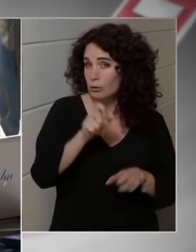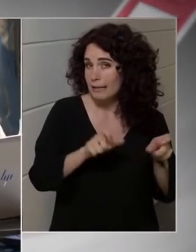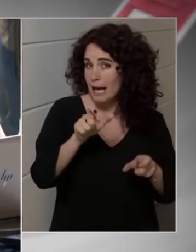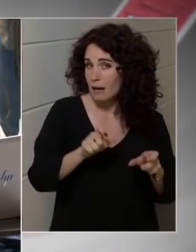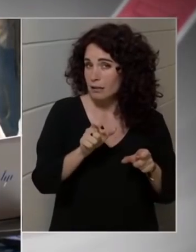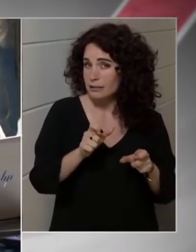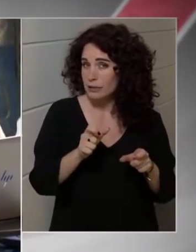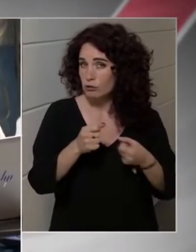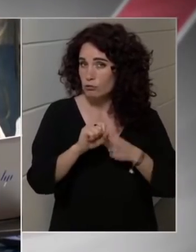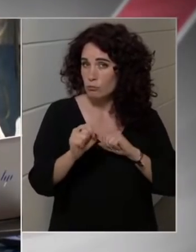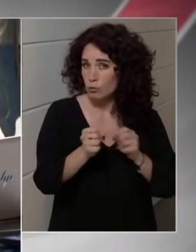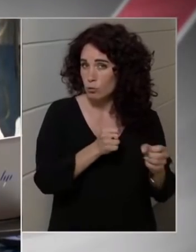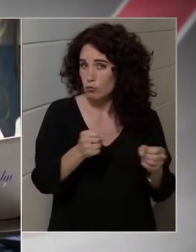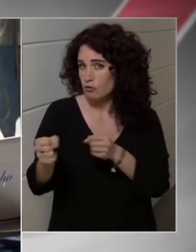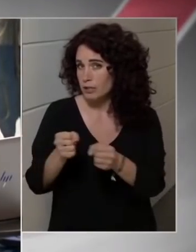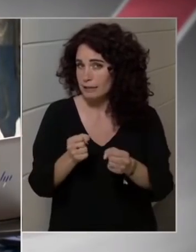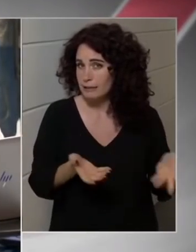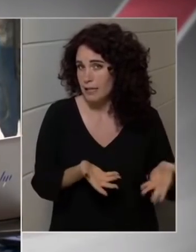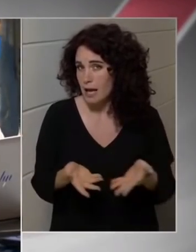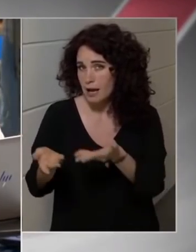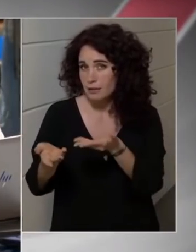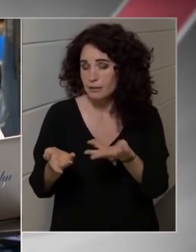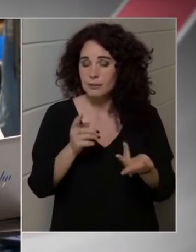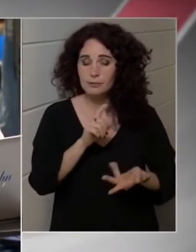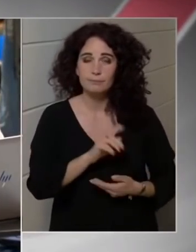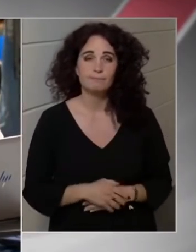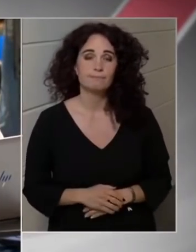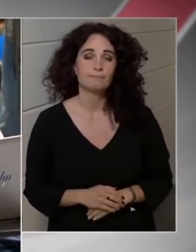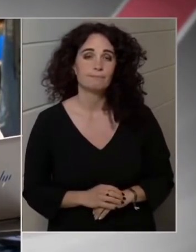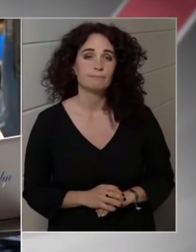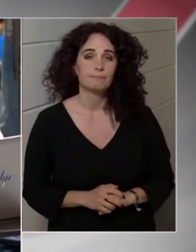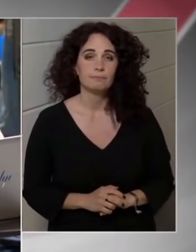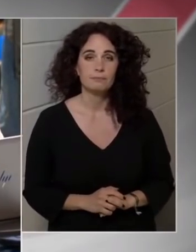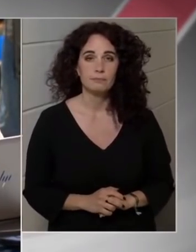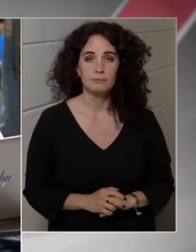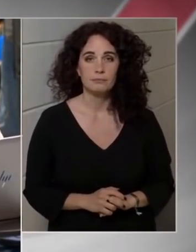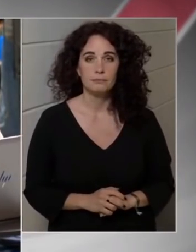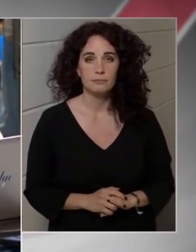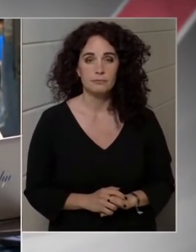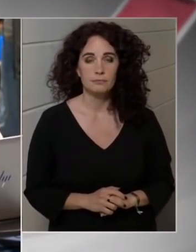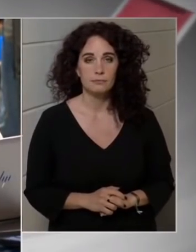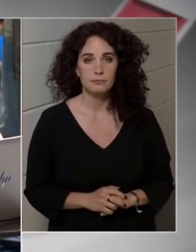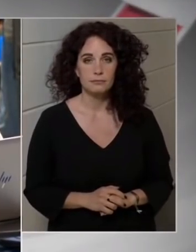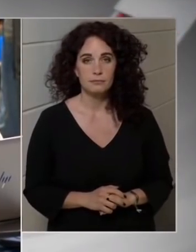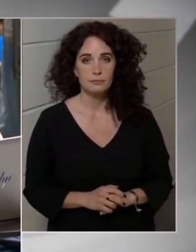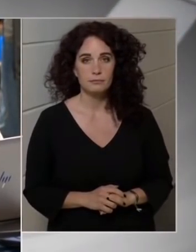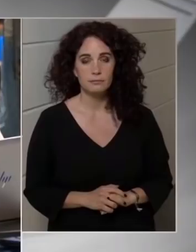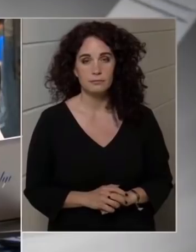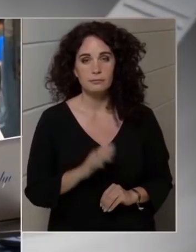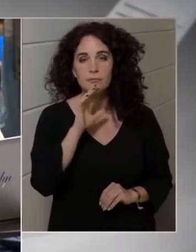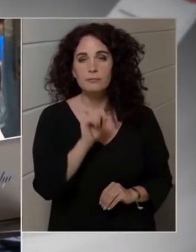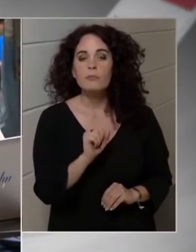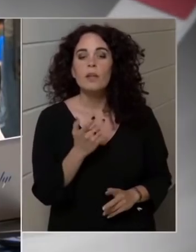gazdaságfejlesztésért, illetve hogy a háborús veszélyhelyzet jelenti-e azt, hogy a katonákat is